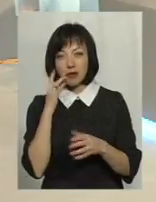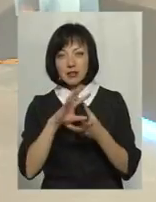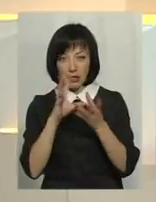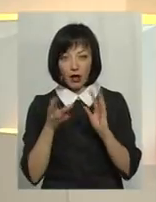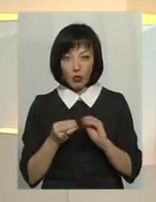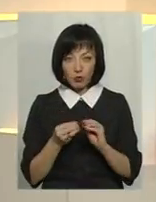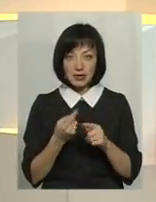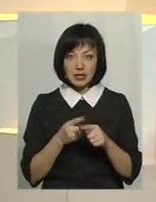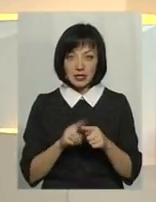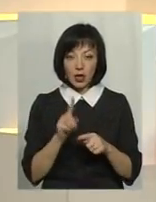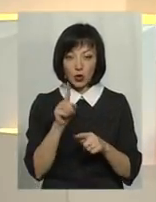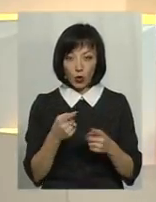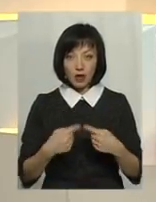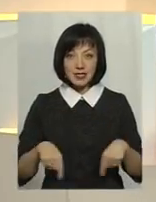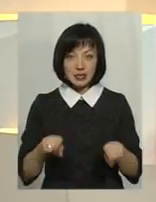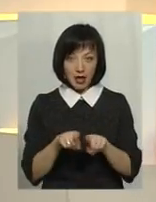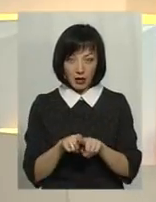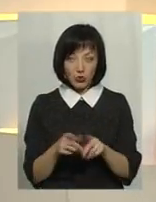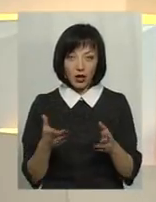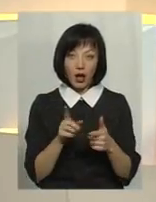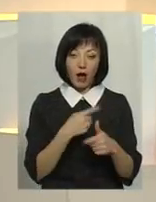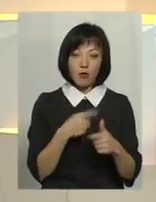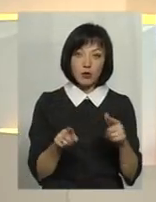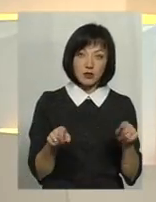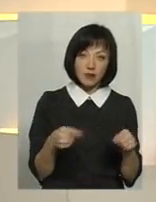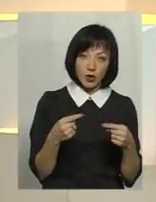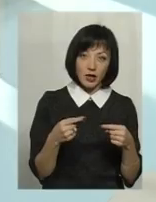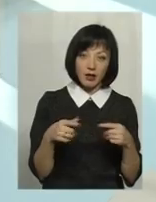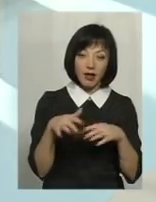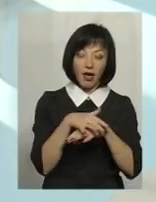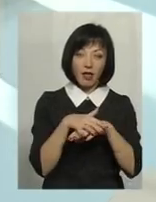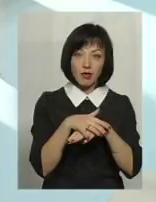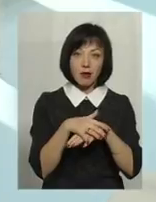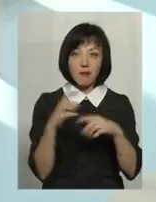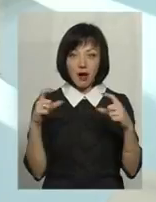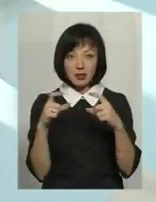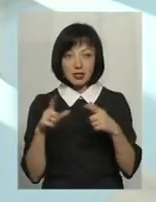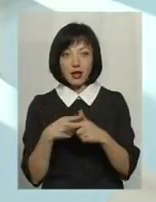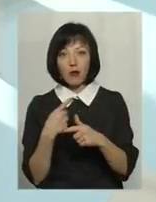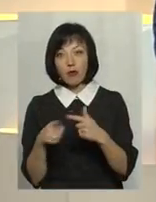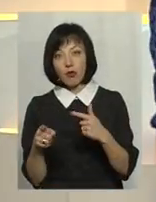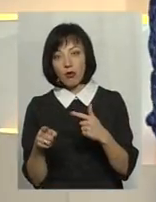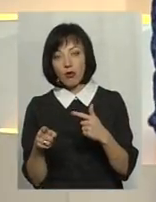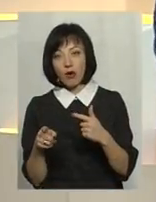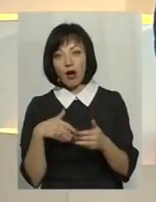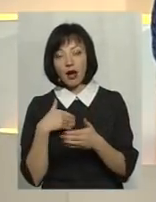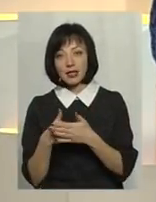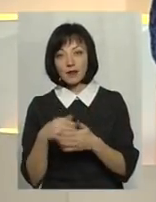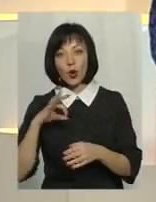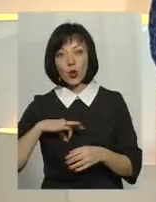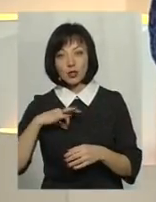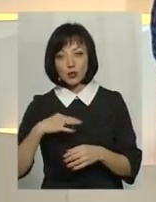загалом. Тобто це той сегмент, який або створив такі етномагазини, я так розумію, або ж активно